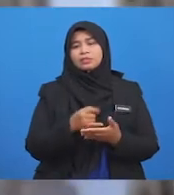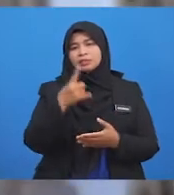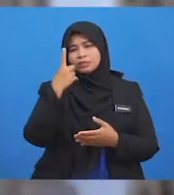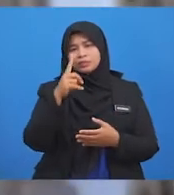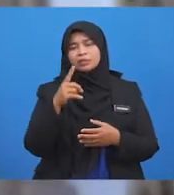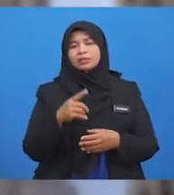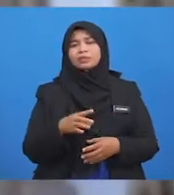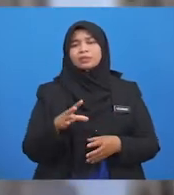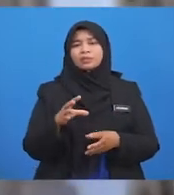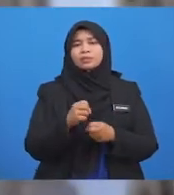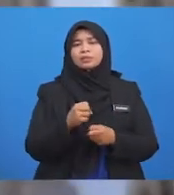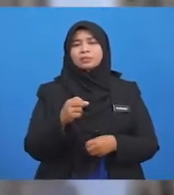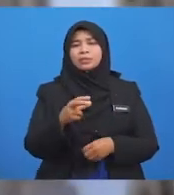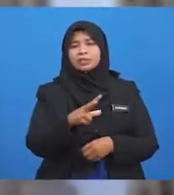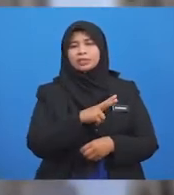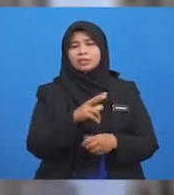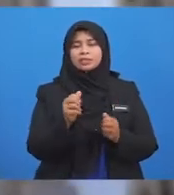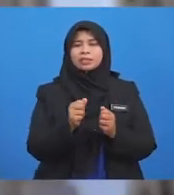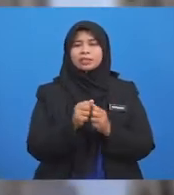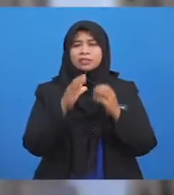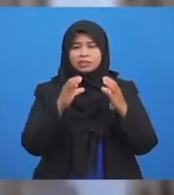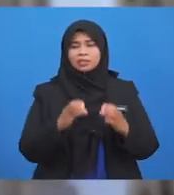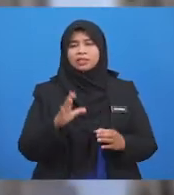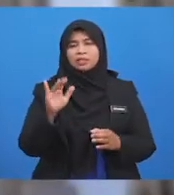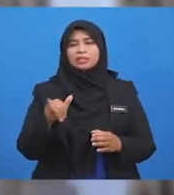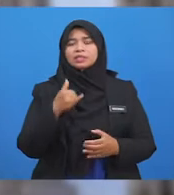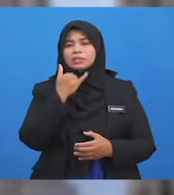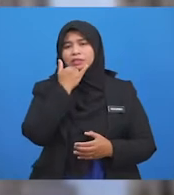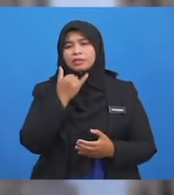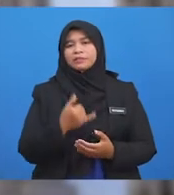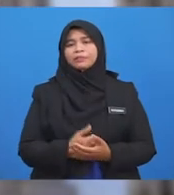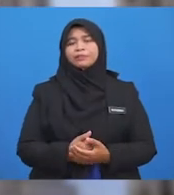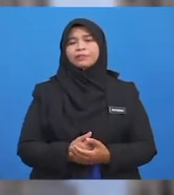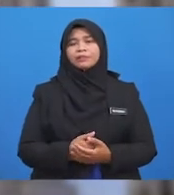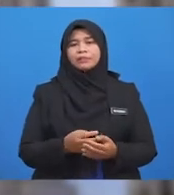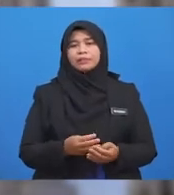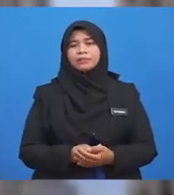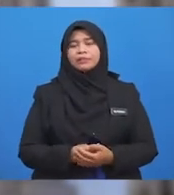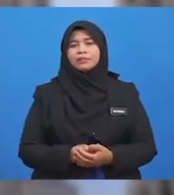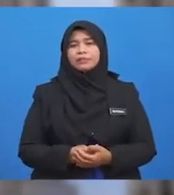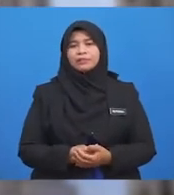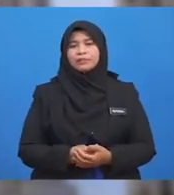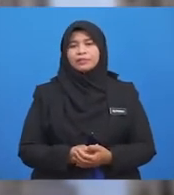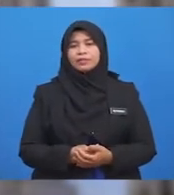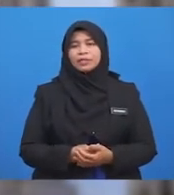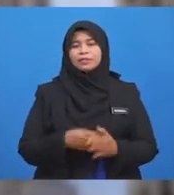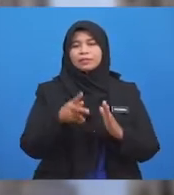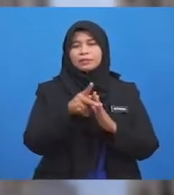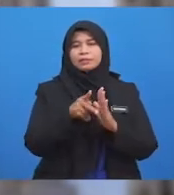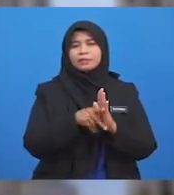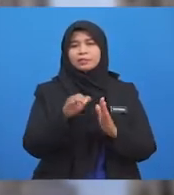Kezaliman Untuk Membolot Harta Dengan Cara Apa Sekalipun Na'udzubillah Minzalik